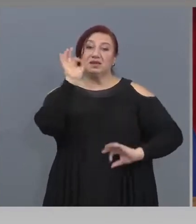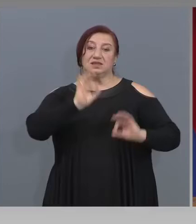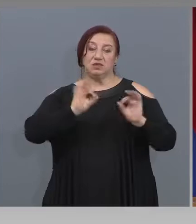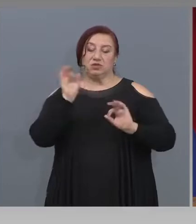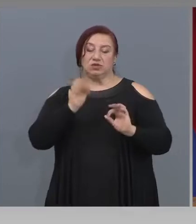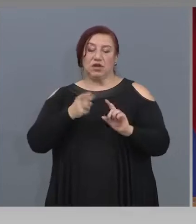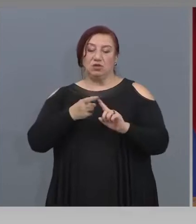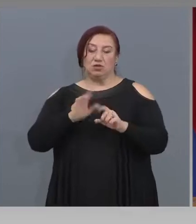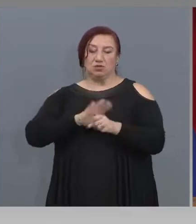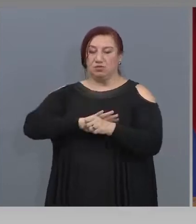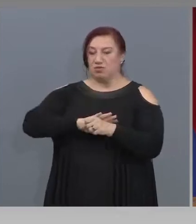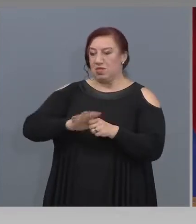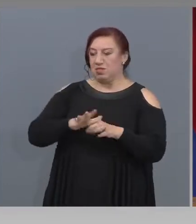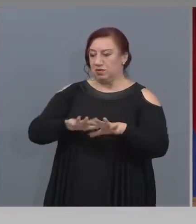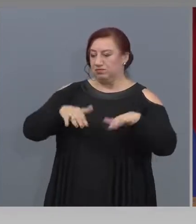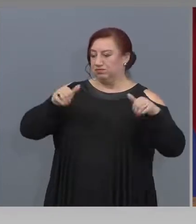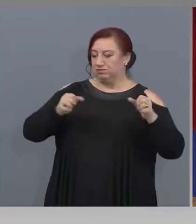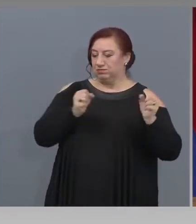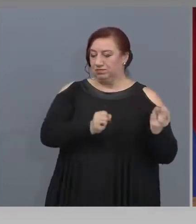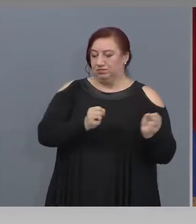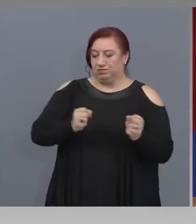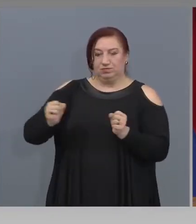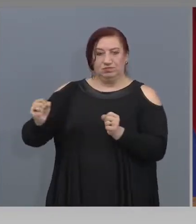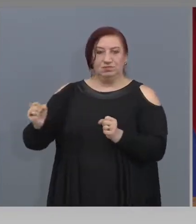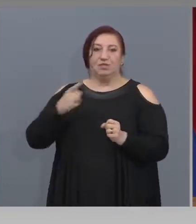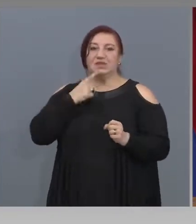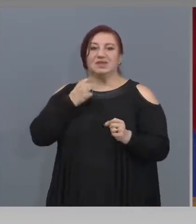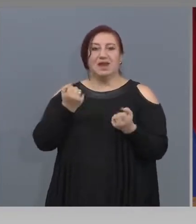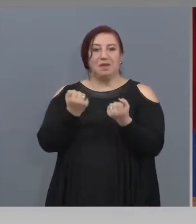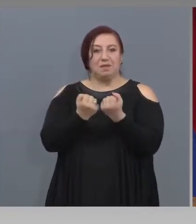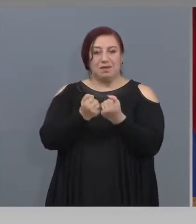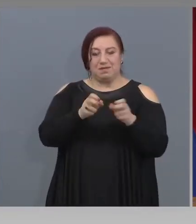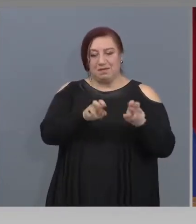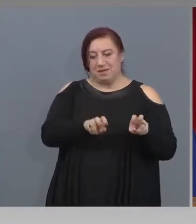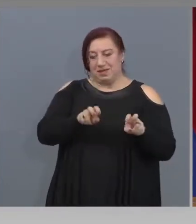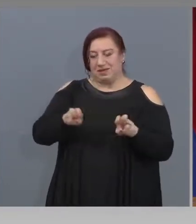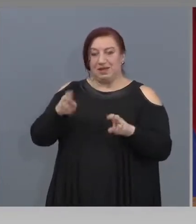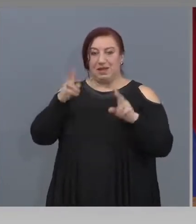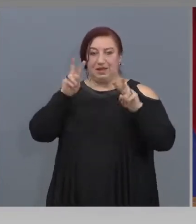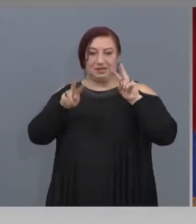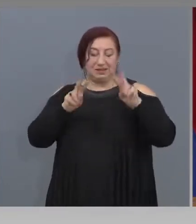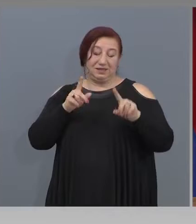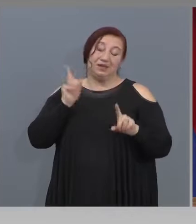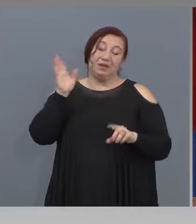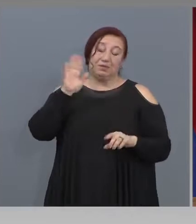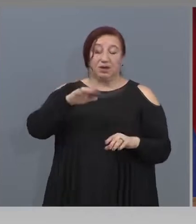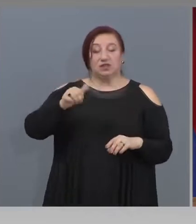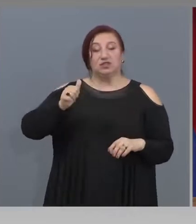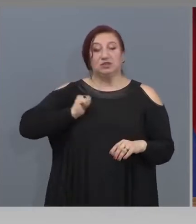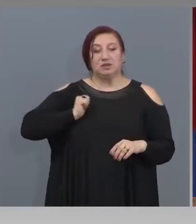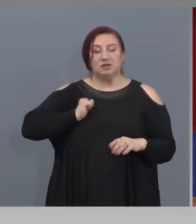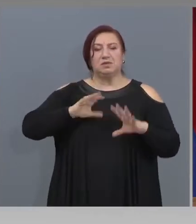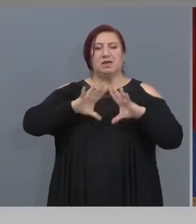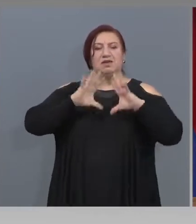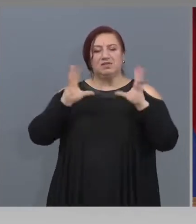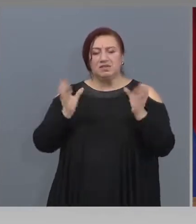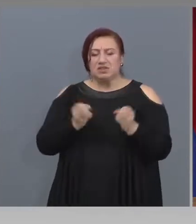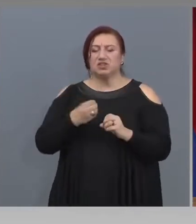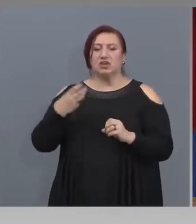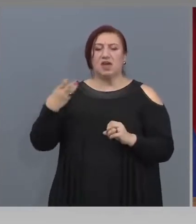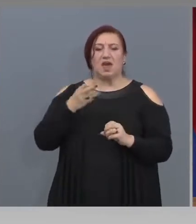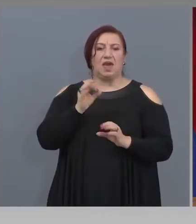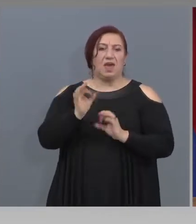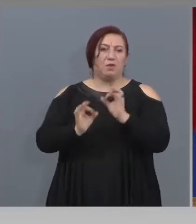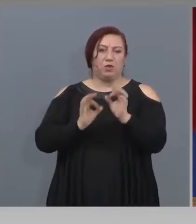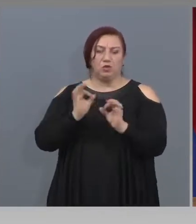съответните места за зрители, при спазване отново на всички епидемиологични мерки,